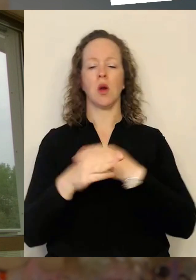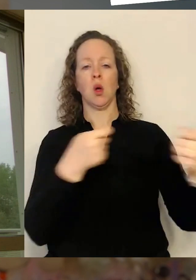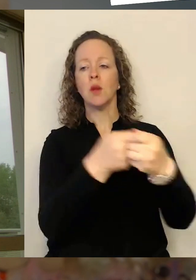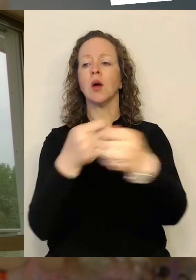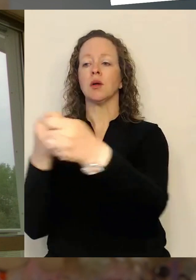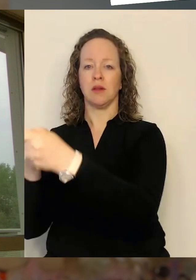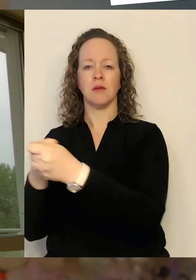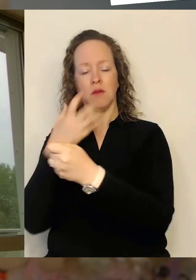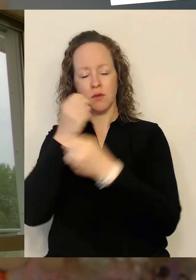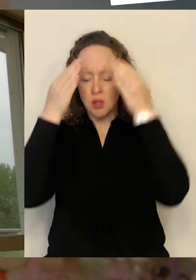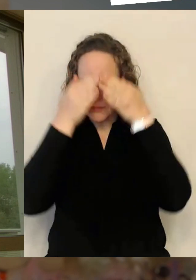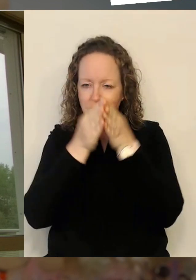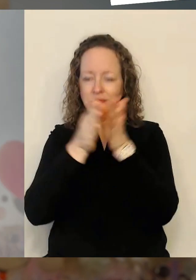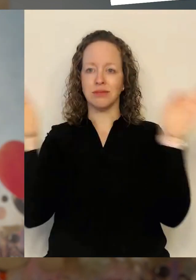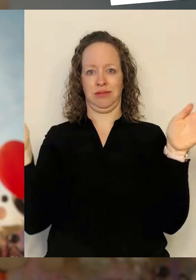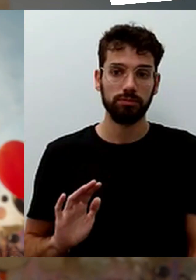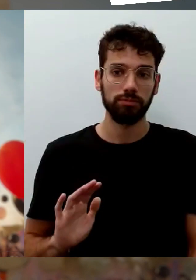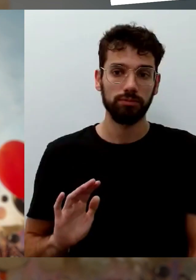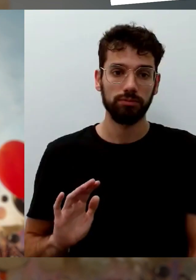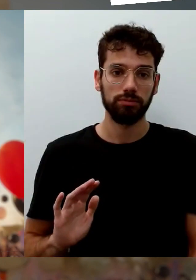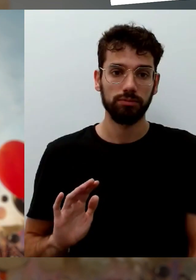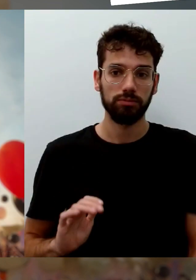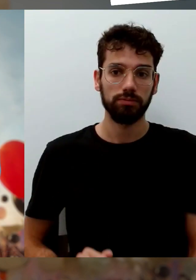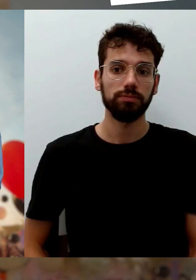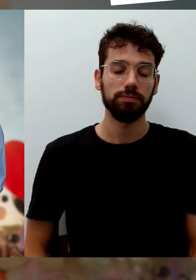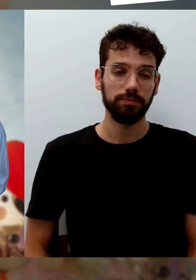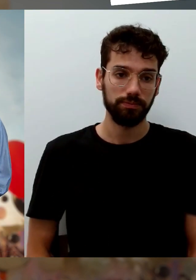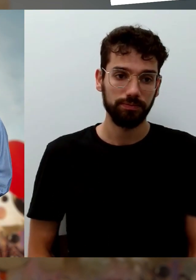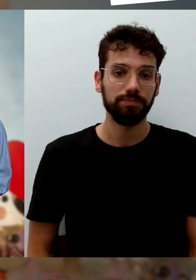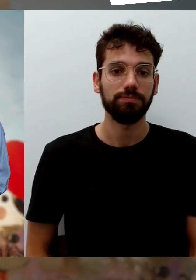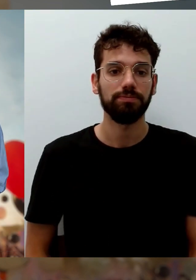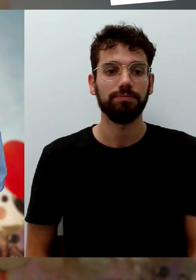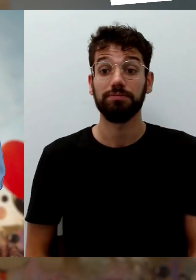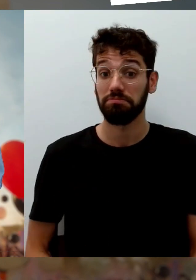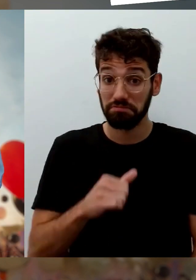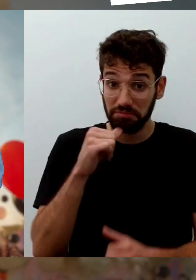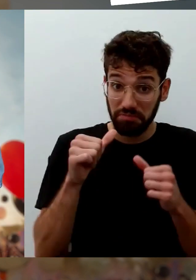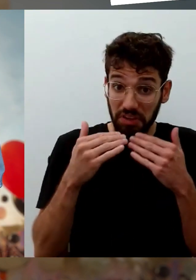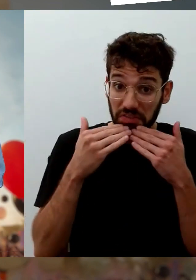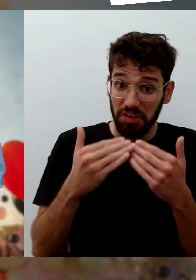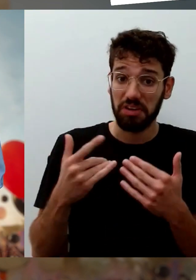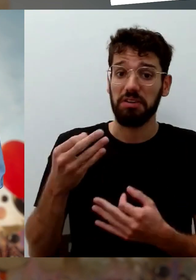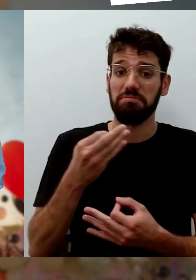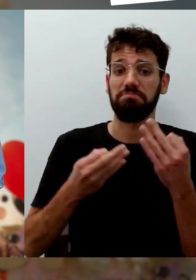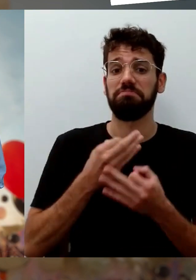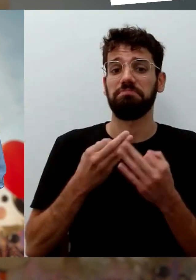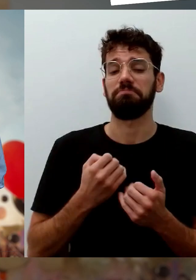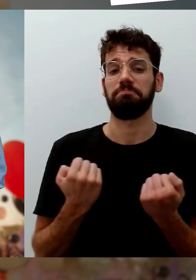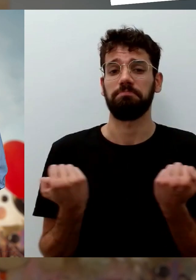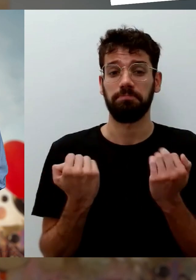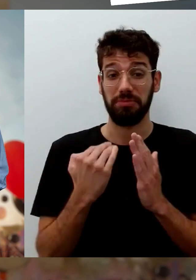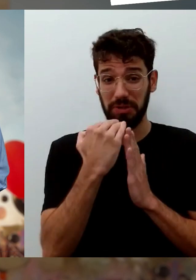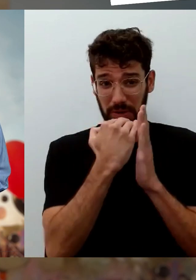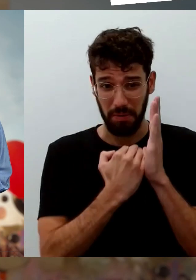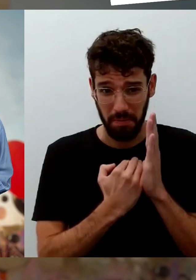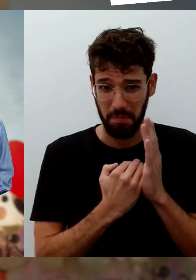Ansatz von digitaler Teilhabe. Ja, Herr Lindner, vielen, vielen Dank. Vielen Dank auch für die Fragen. Das klingt nach einem sehr, sehr beeindruckenden Programm, was Sie da wieder mal